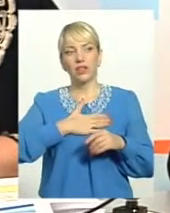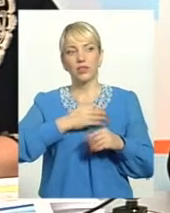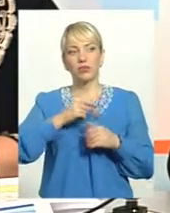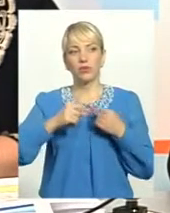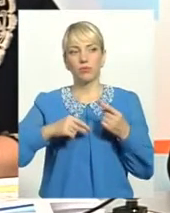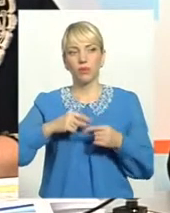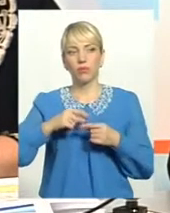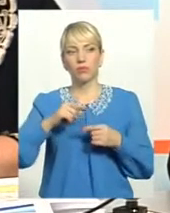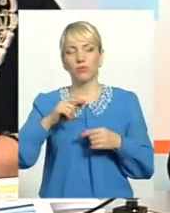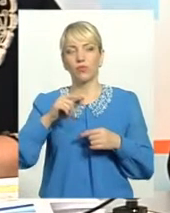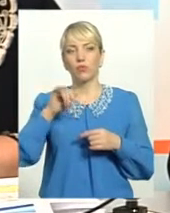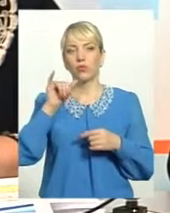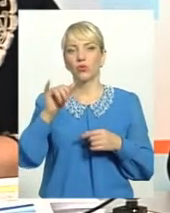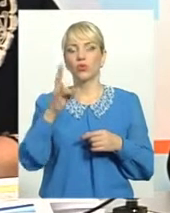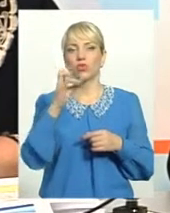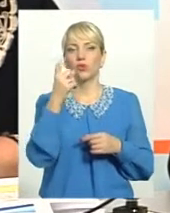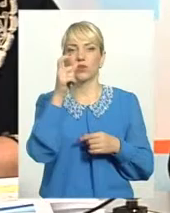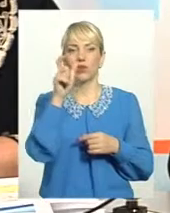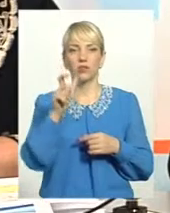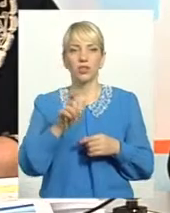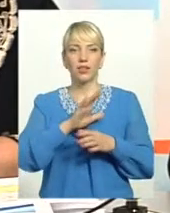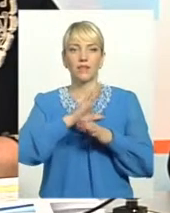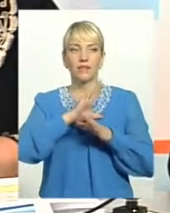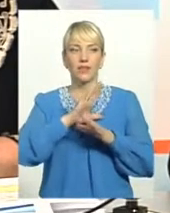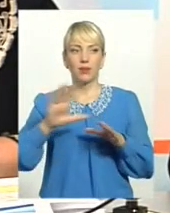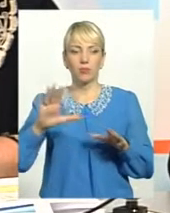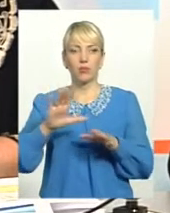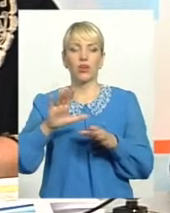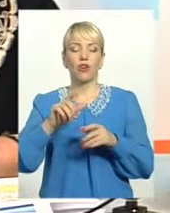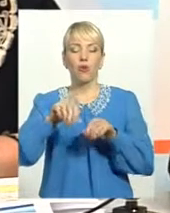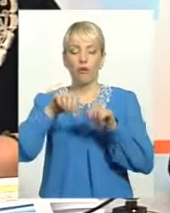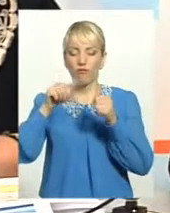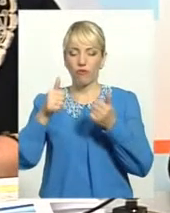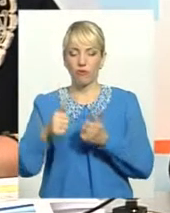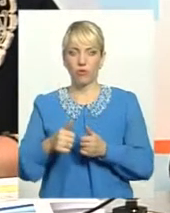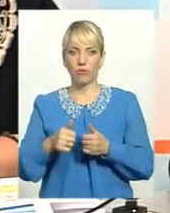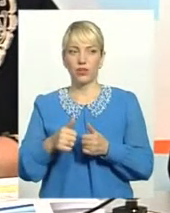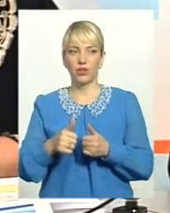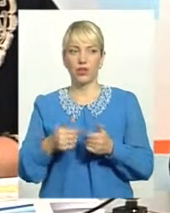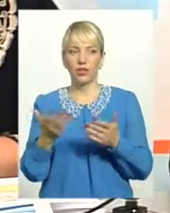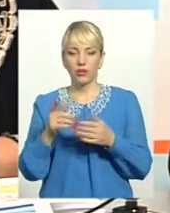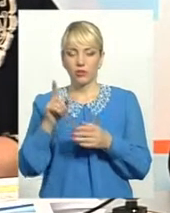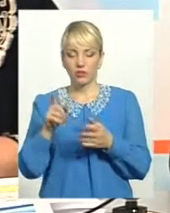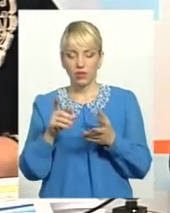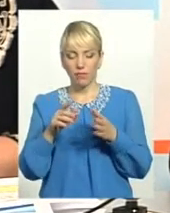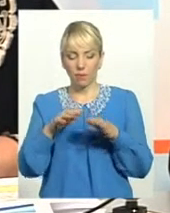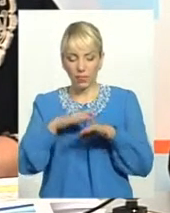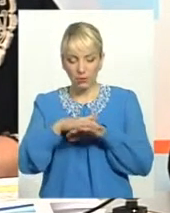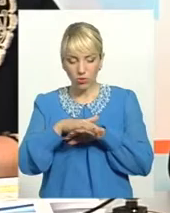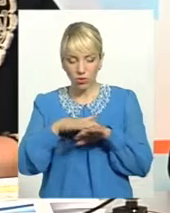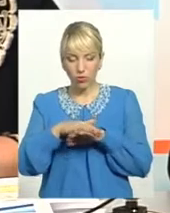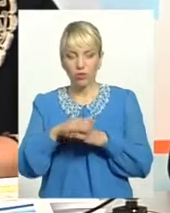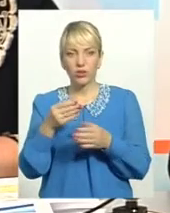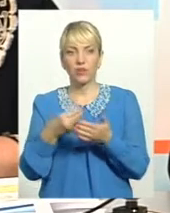Ні у одного оформленого не було. Жодного будинок будується. Якось там порахована вартість квадратних